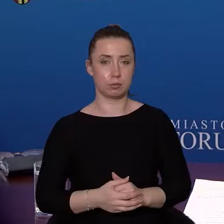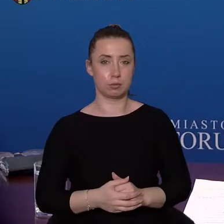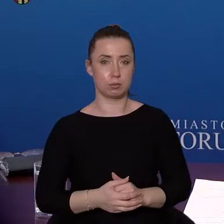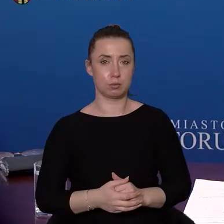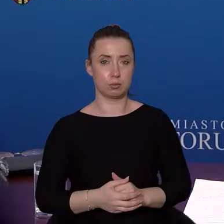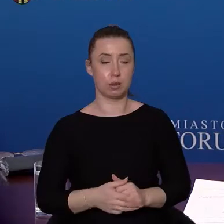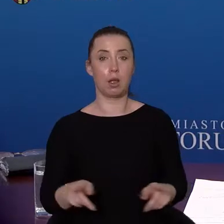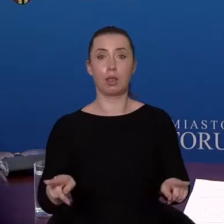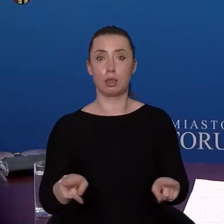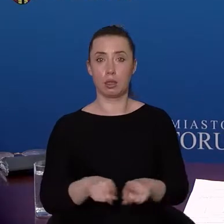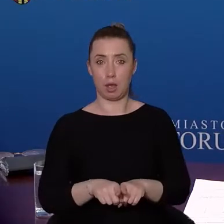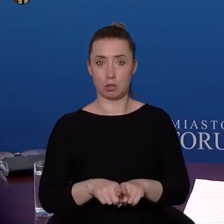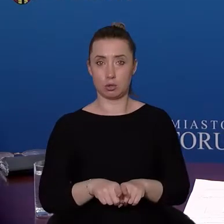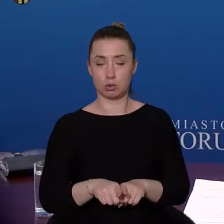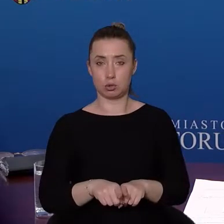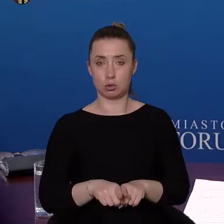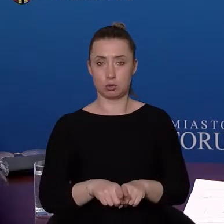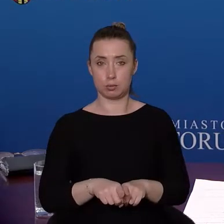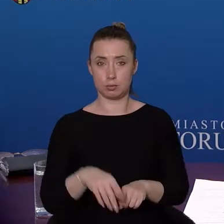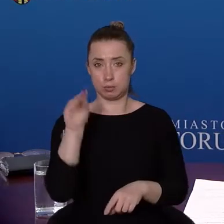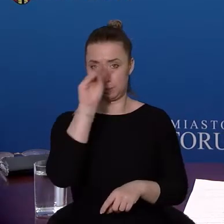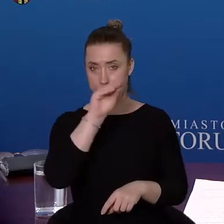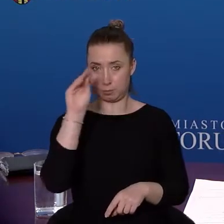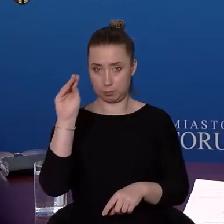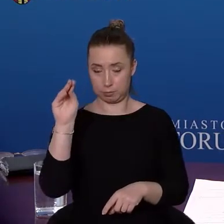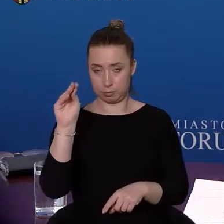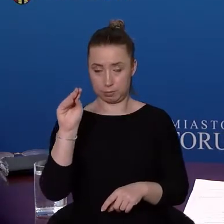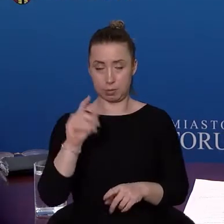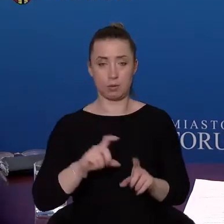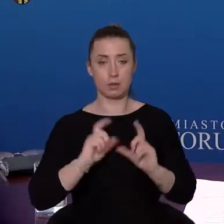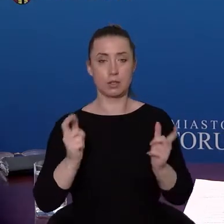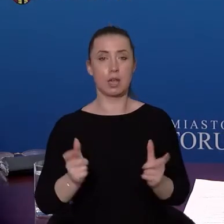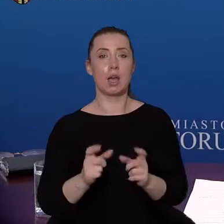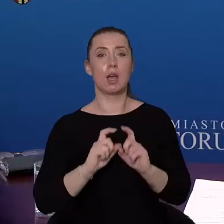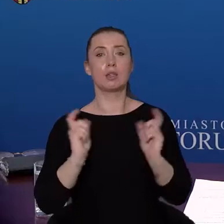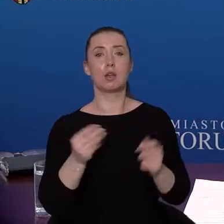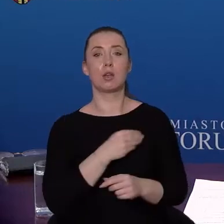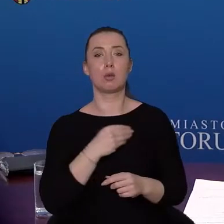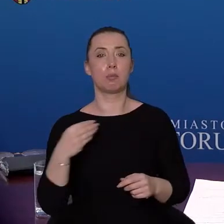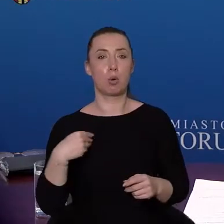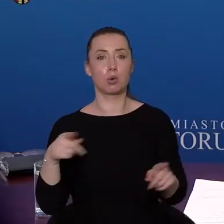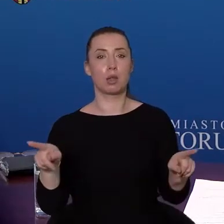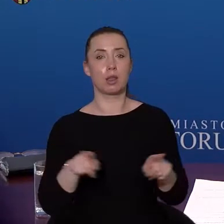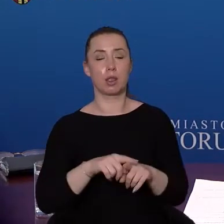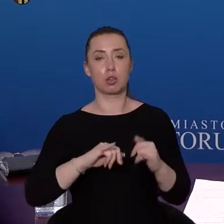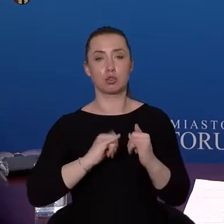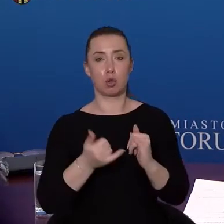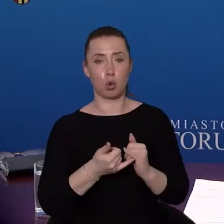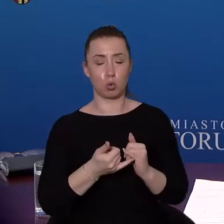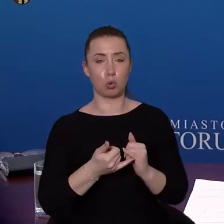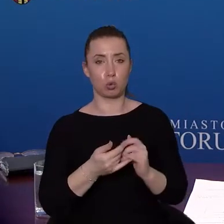Przypominam, iż na terenie kraju i także oczywiście w Toruniu obowiązują ograniczenia